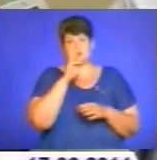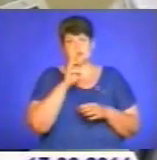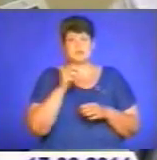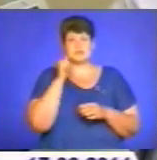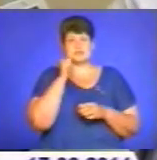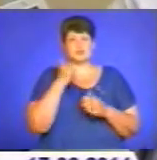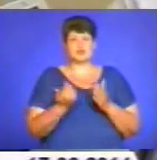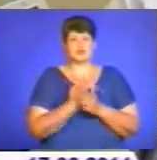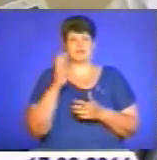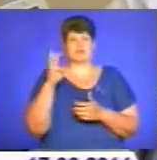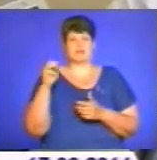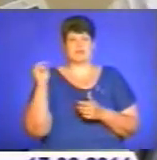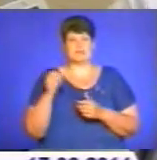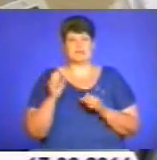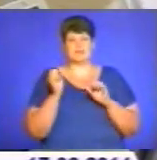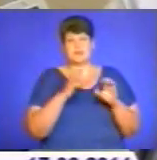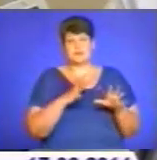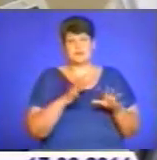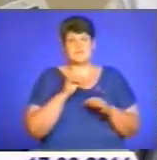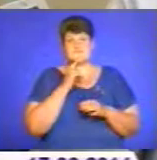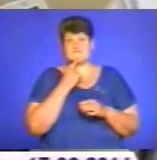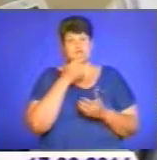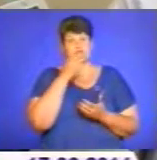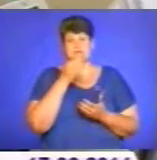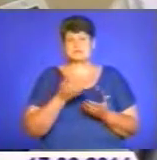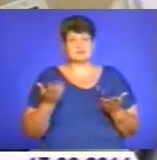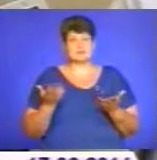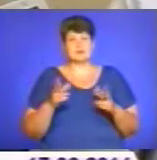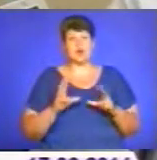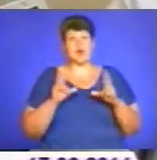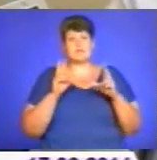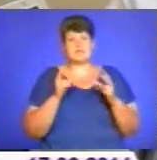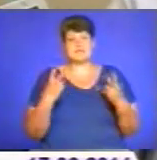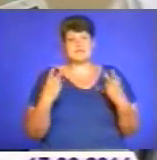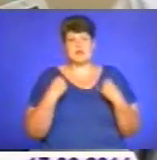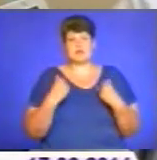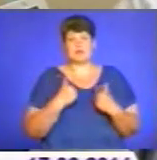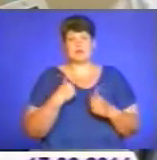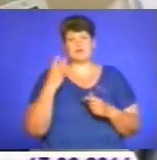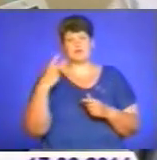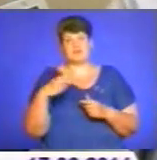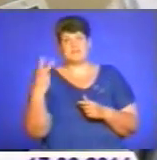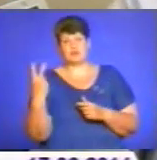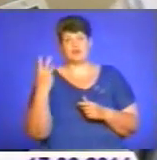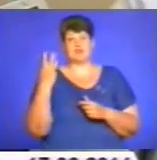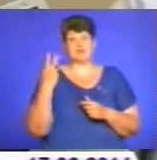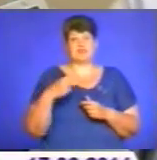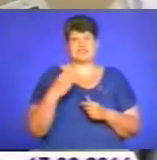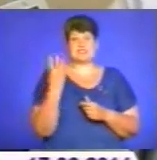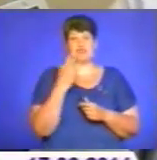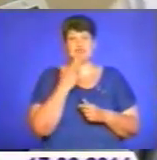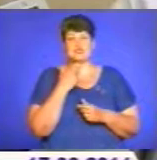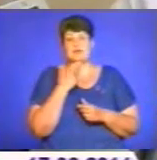знову 300 тисяч віддадуть. Що буде після завтра, важко сказати, але обіцяють нам, що 22-23 червня